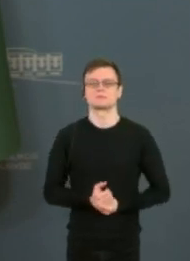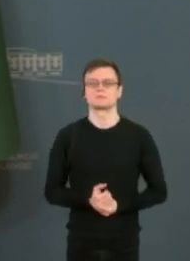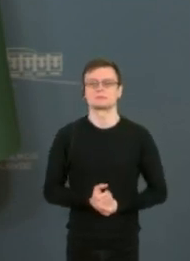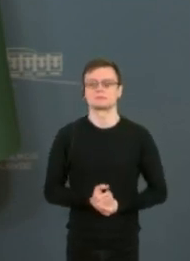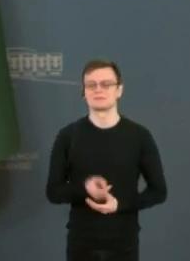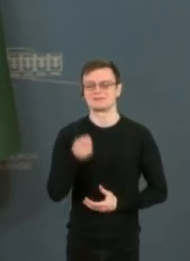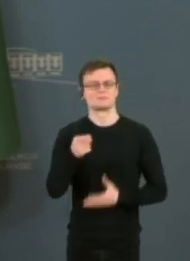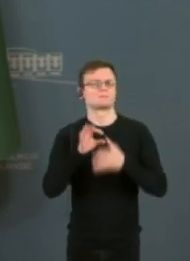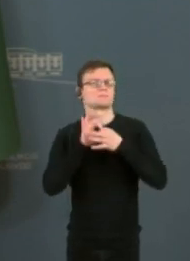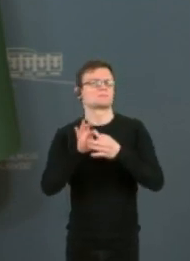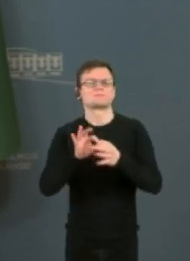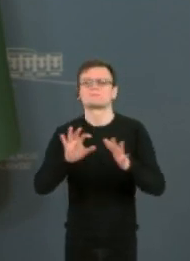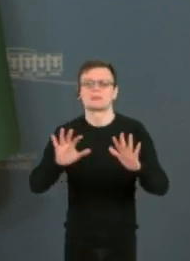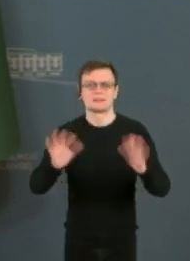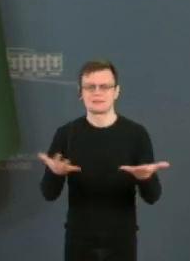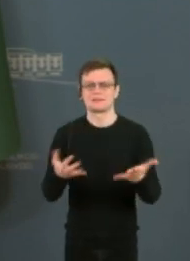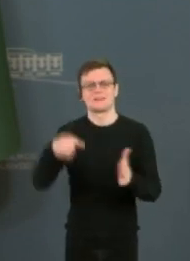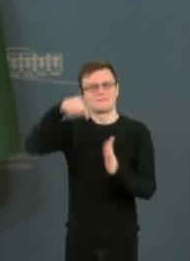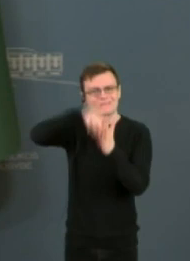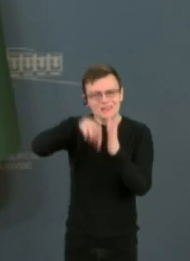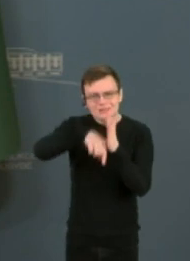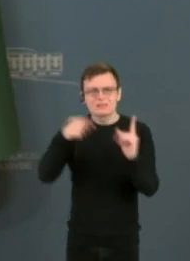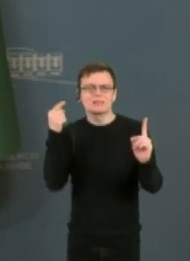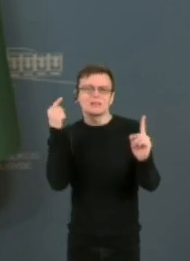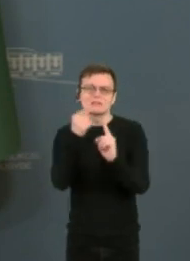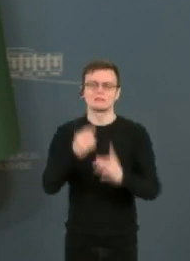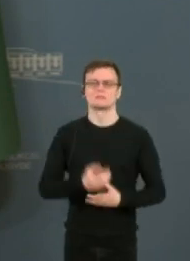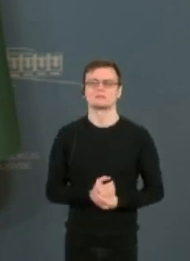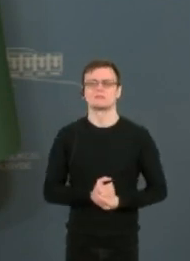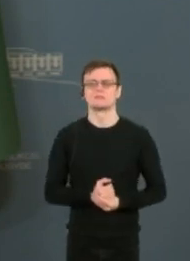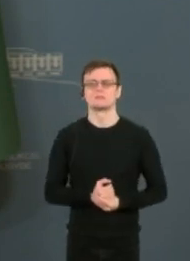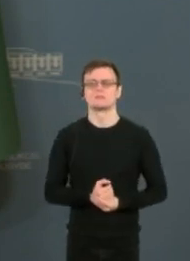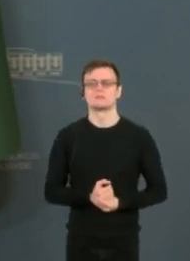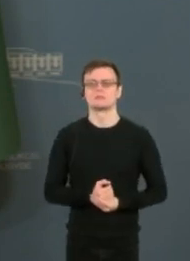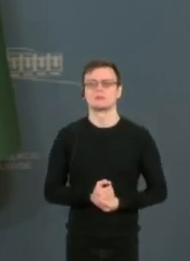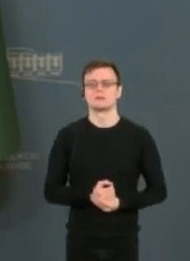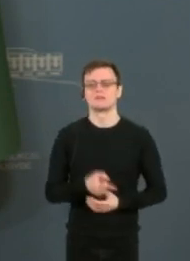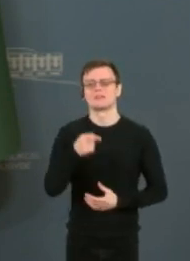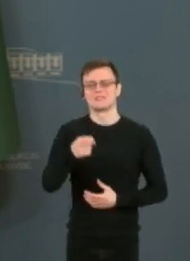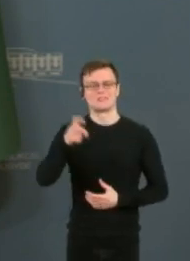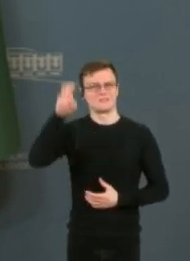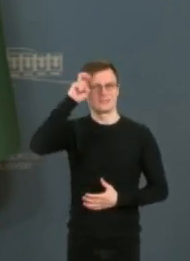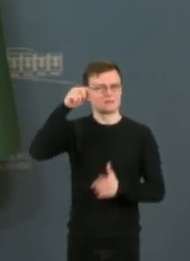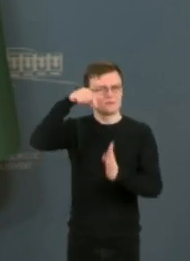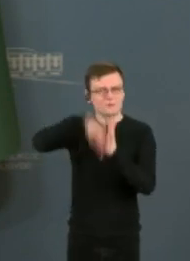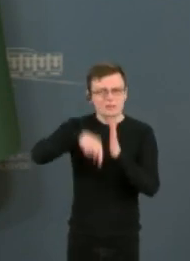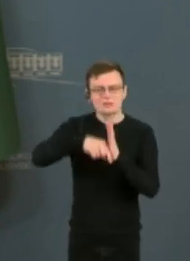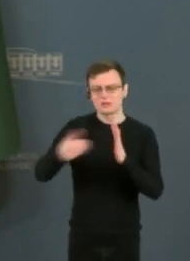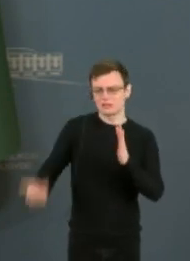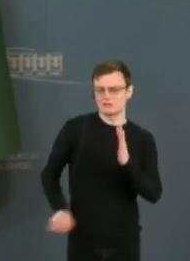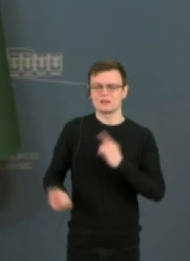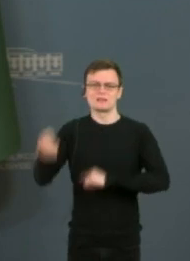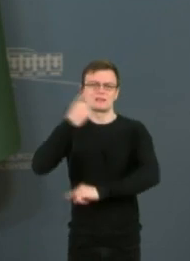susiję ir su vidiniais tikslais, tai yra, kad tiesiog šalyje gyvenimas grįžtų į kaip